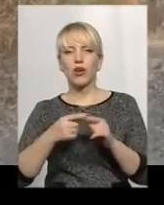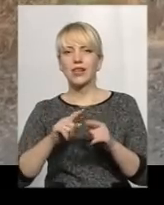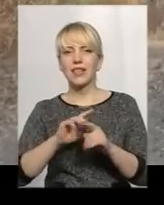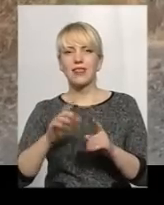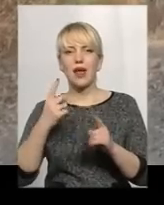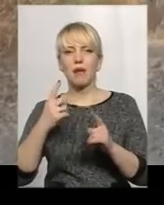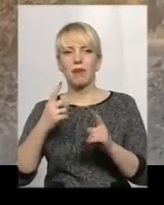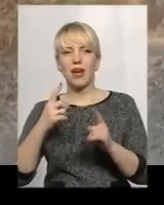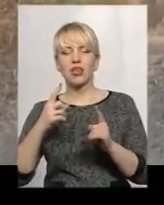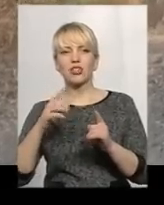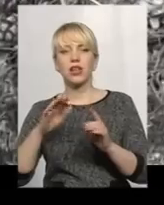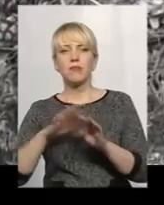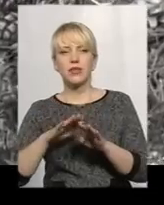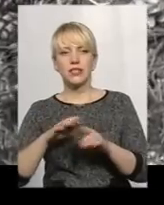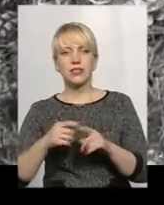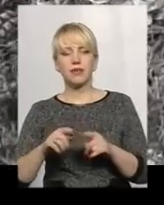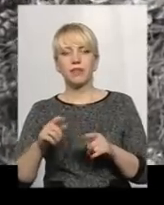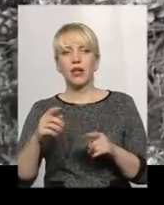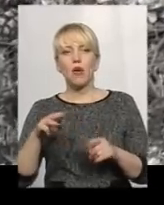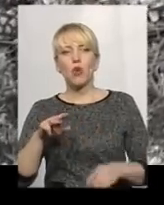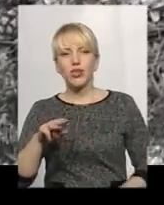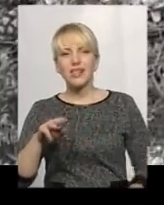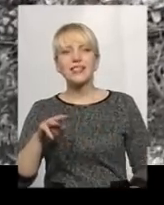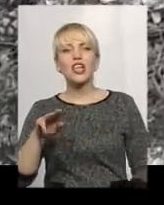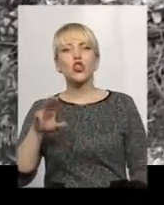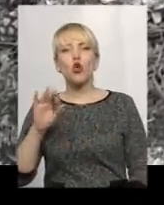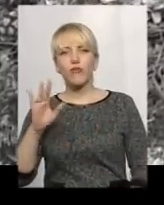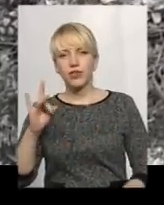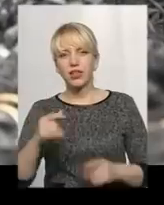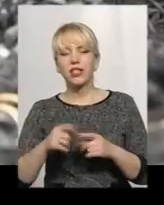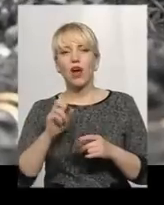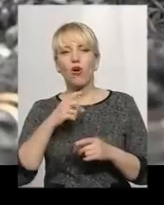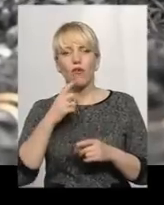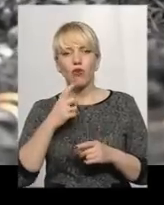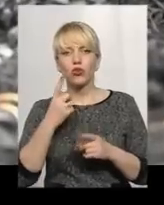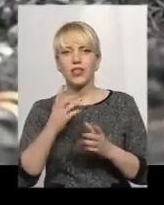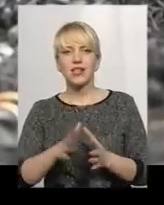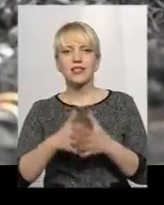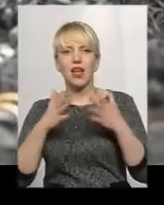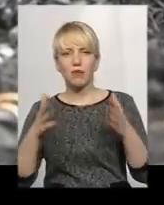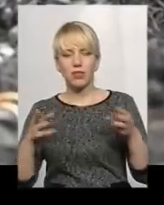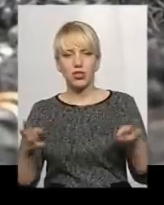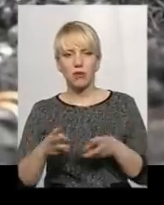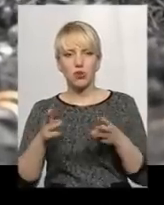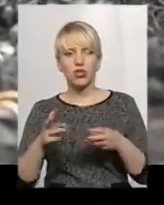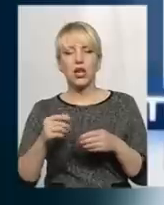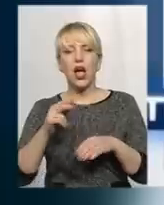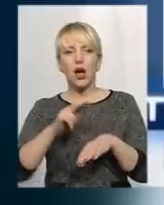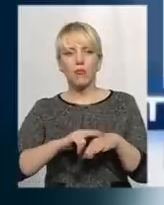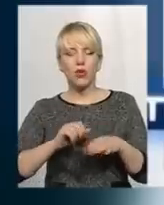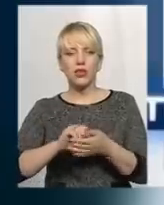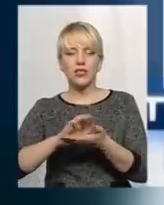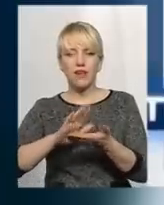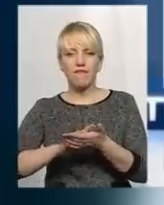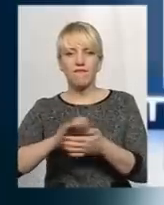Національного природного парку Подільські Товтри. Так кажуть місцеві – одна із найбільших пожеж. Поліція ж констатує факт. При